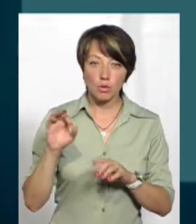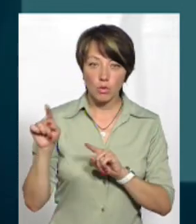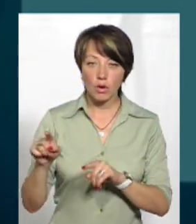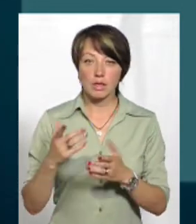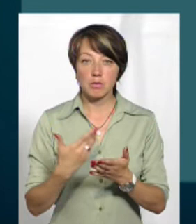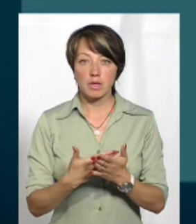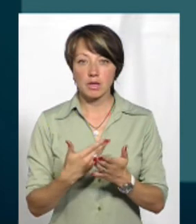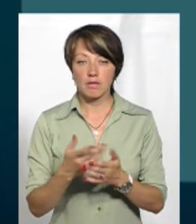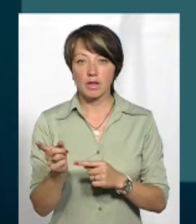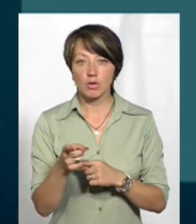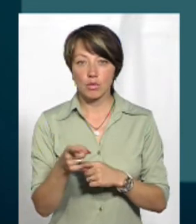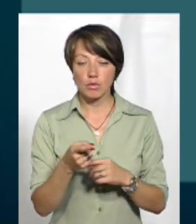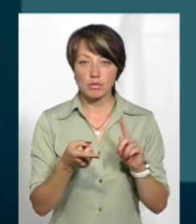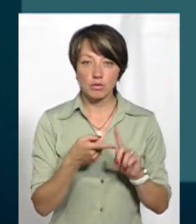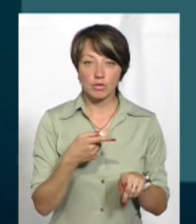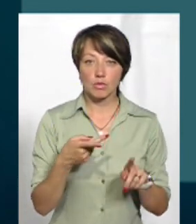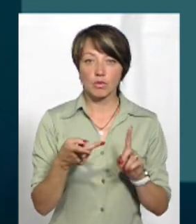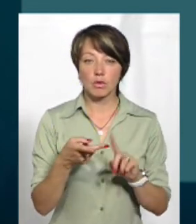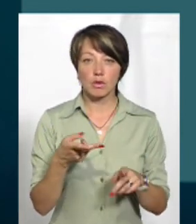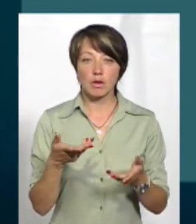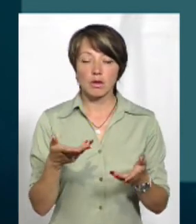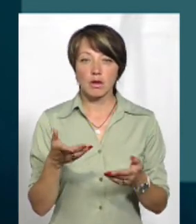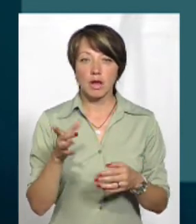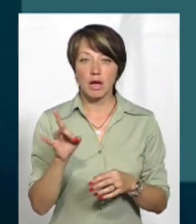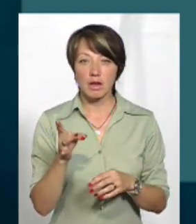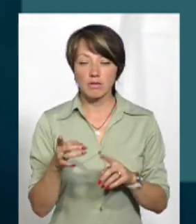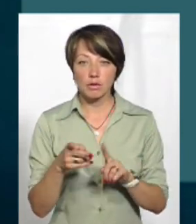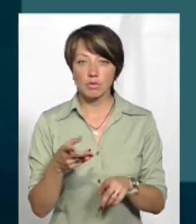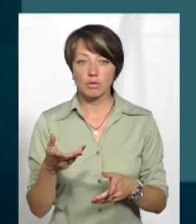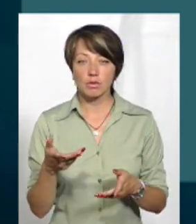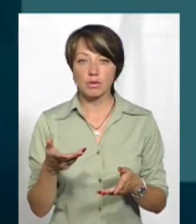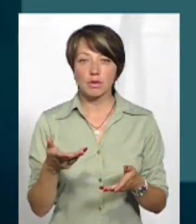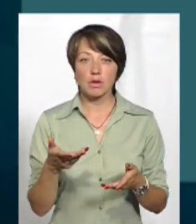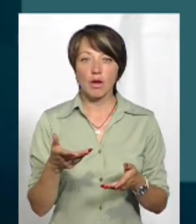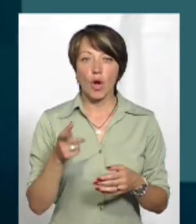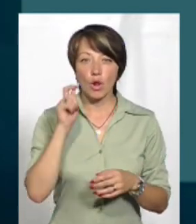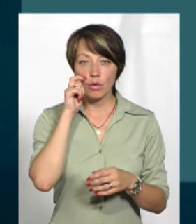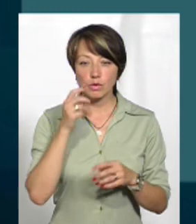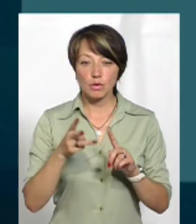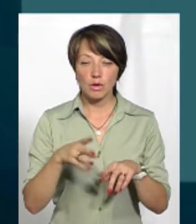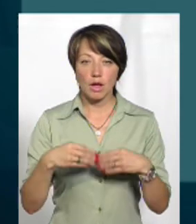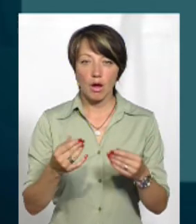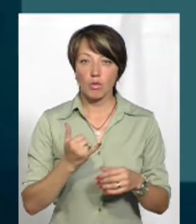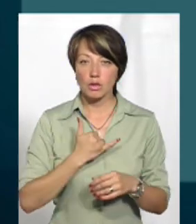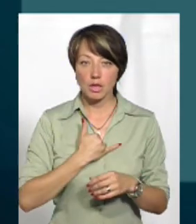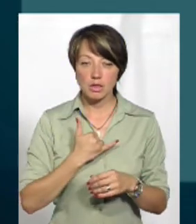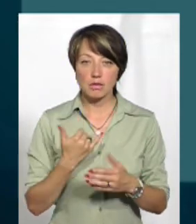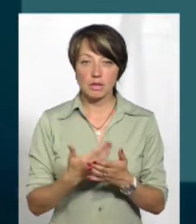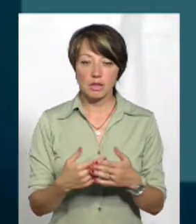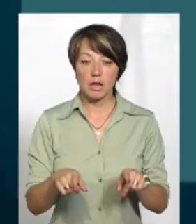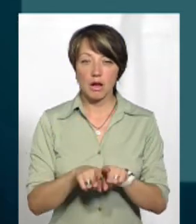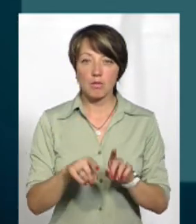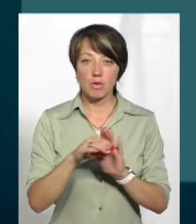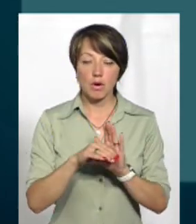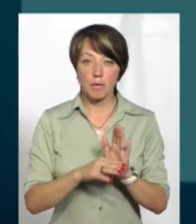там, наприклад, в Тернополі, то в Рівню, то в Луцьку, то дають. А в нас, от якась така